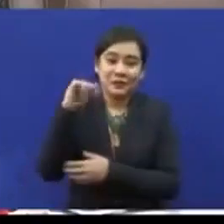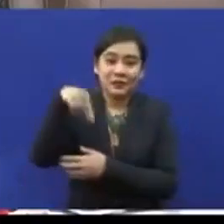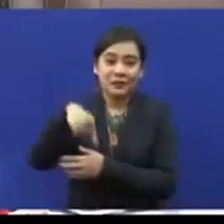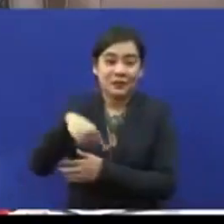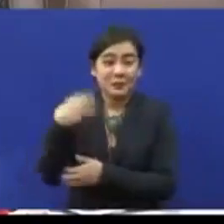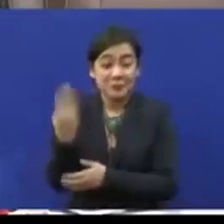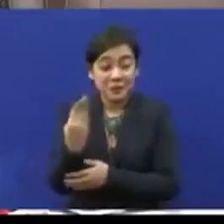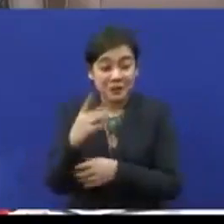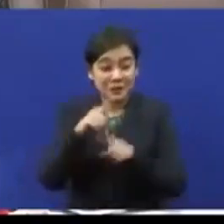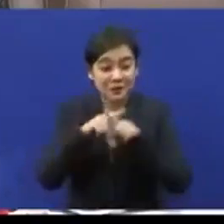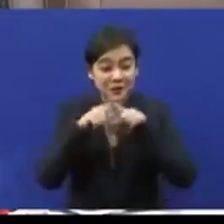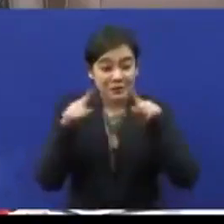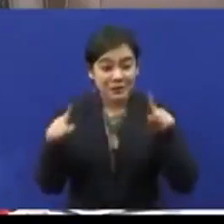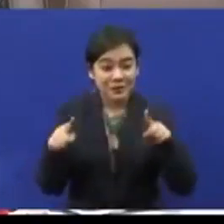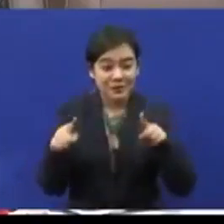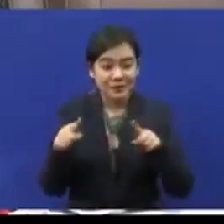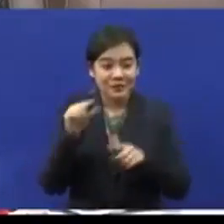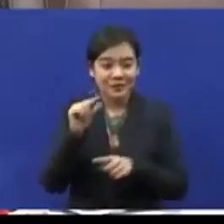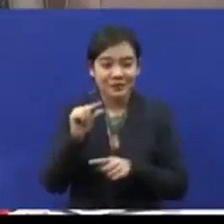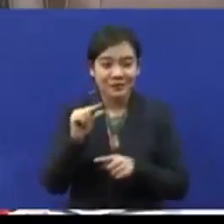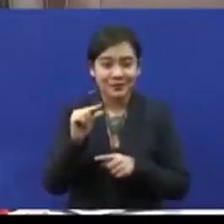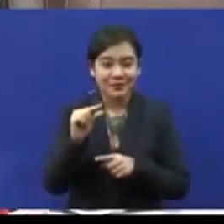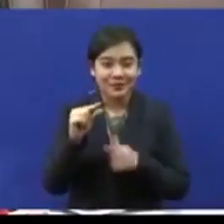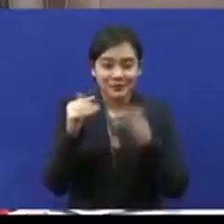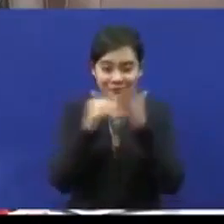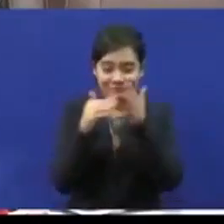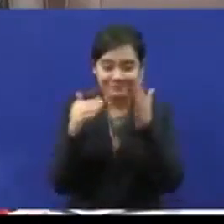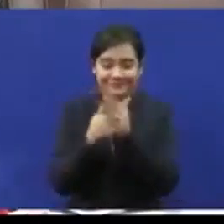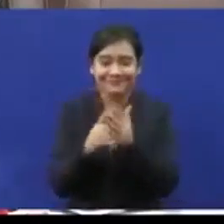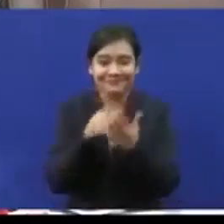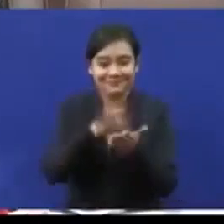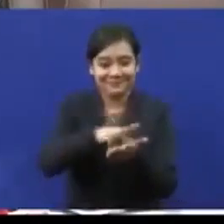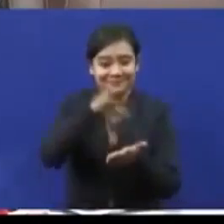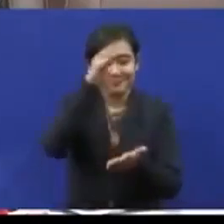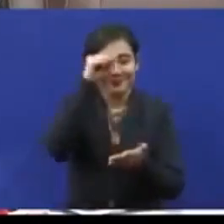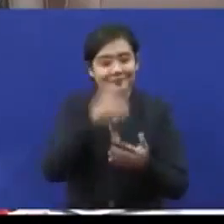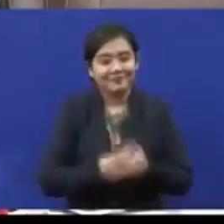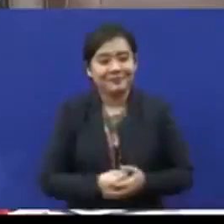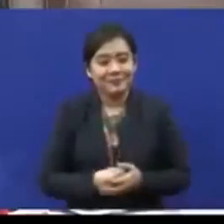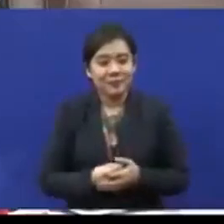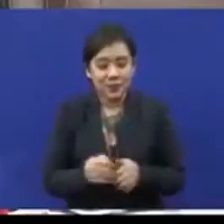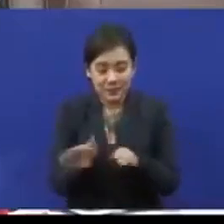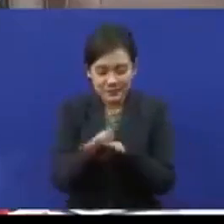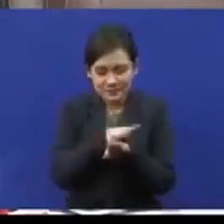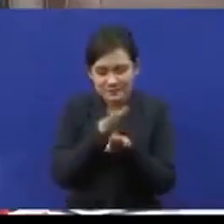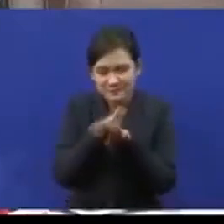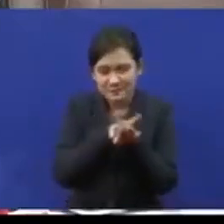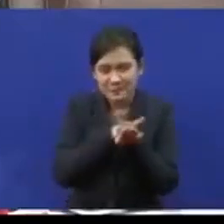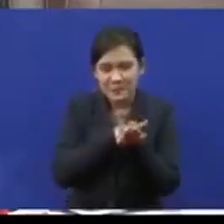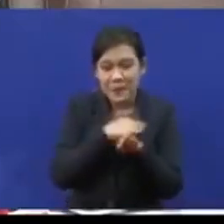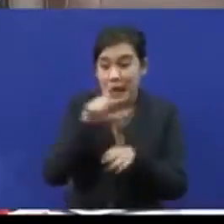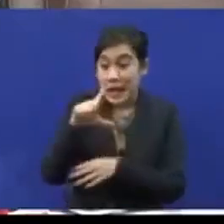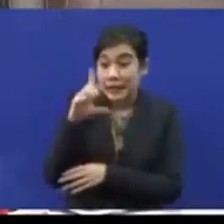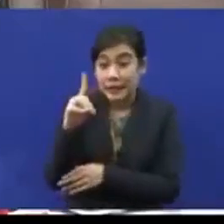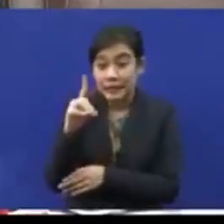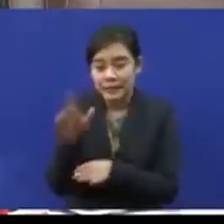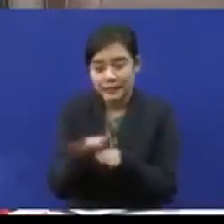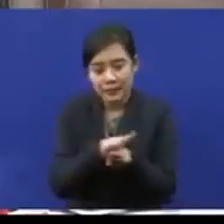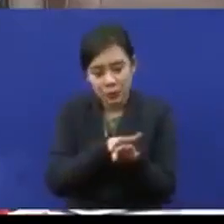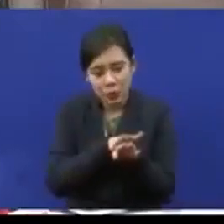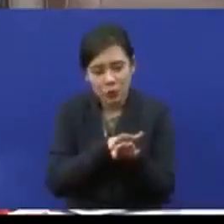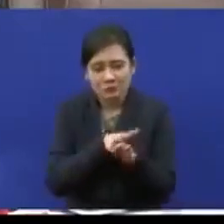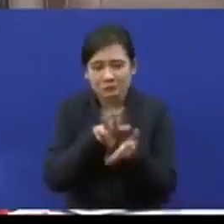biasa tetapi ada sikit halangan pembelajaran. Itu slow learner. tetapi mereka adalah di